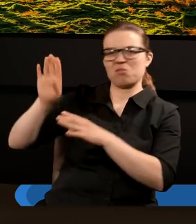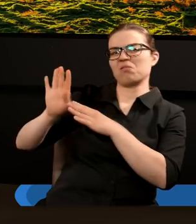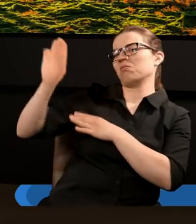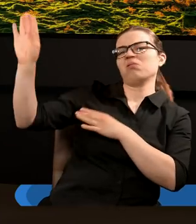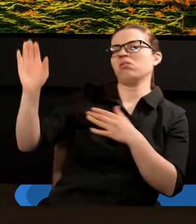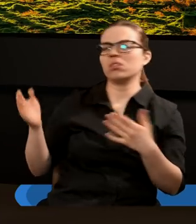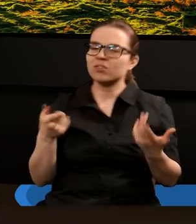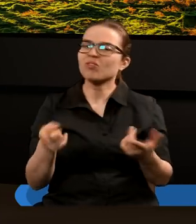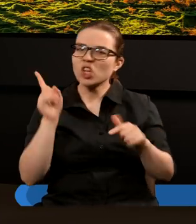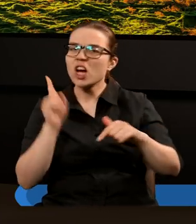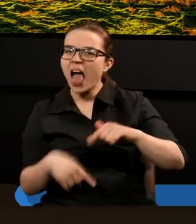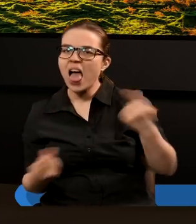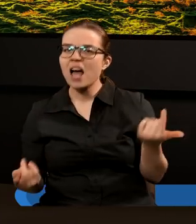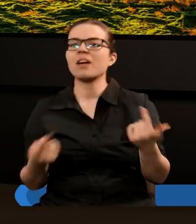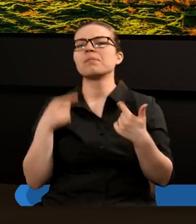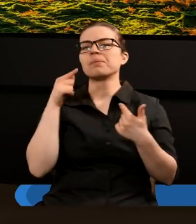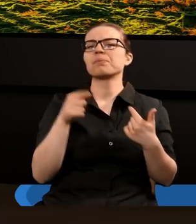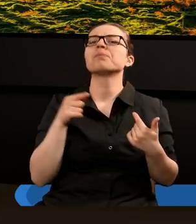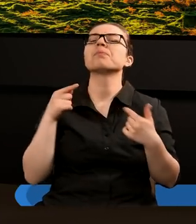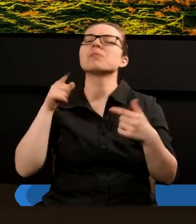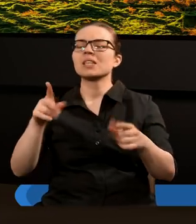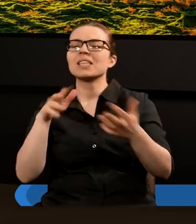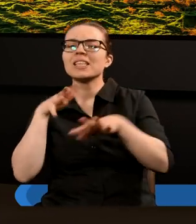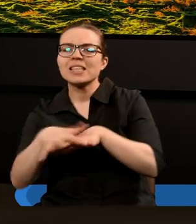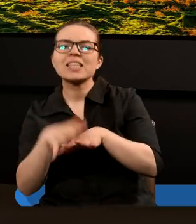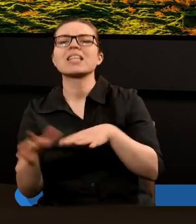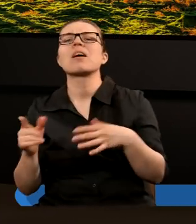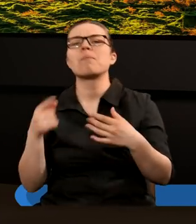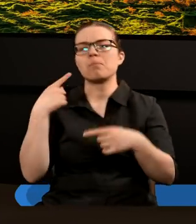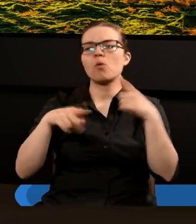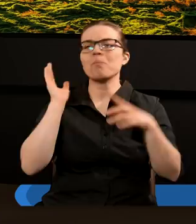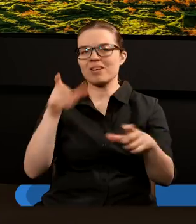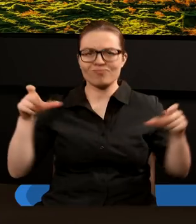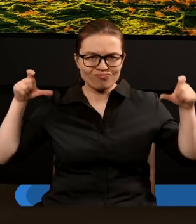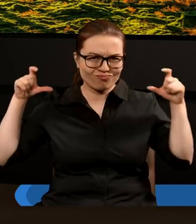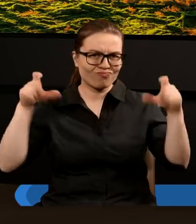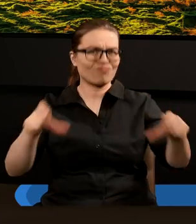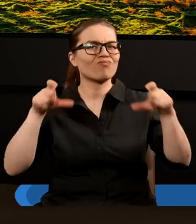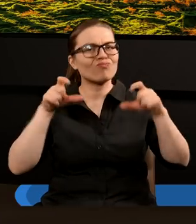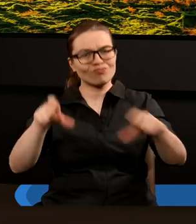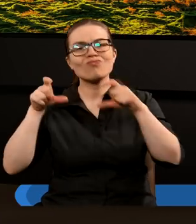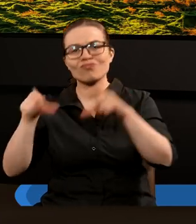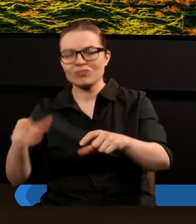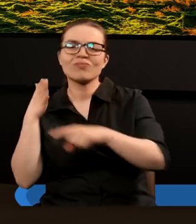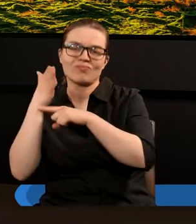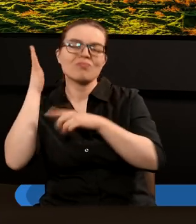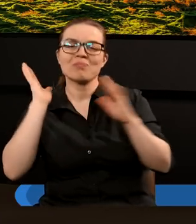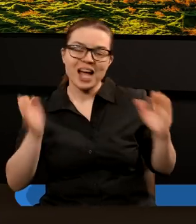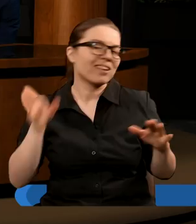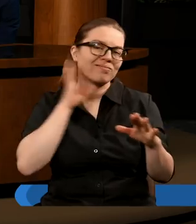ta Unia, ten system polityczno-religijny będzie narzucony siłą przez to zwierzę z ziemi.